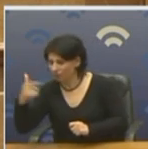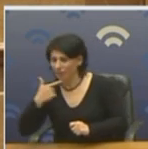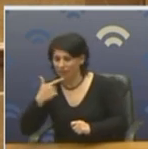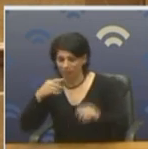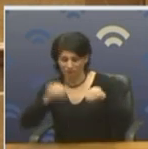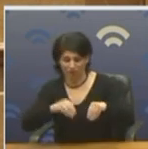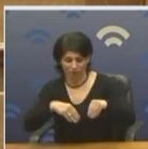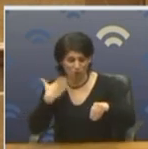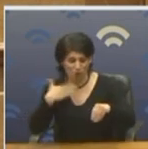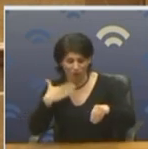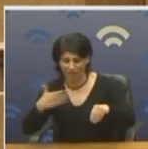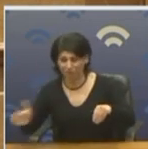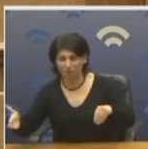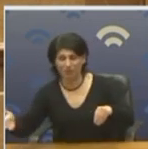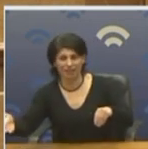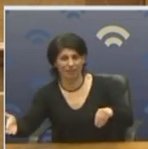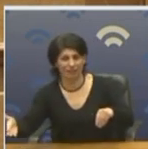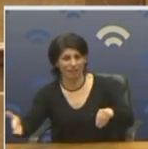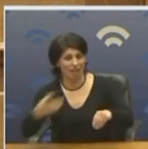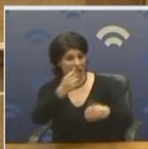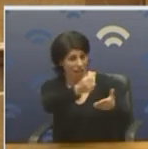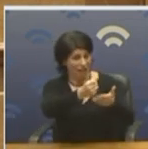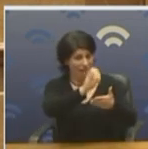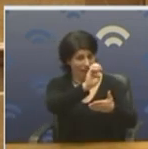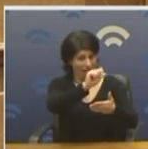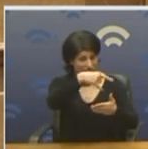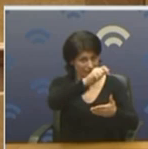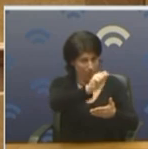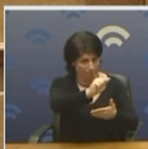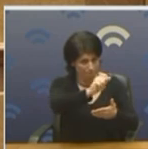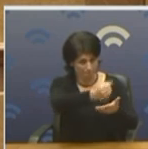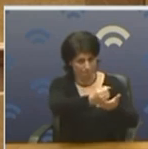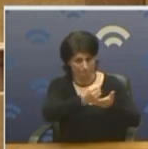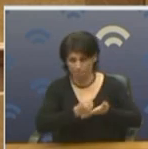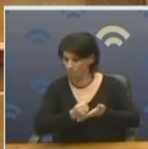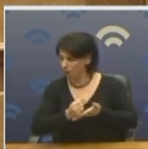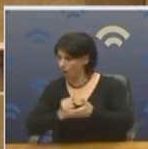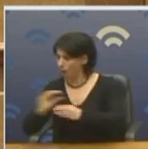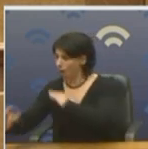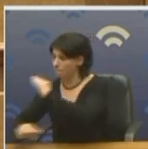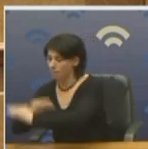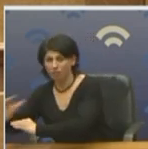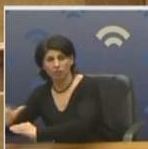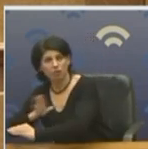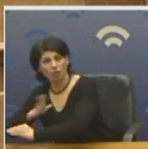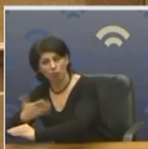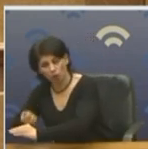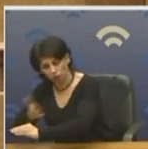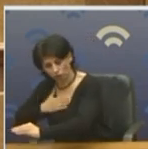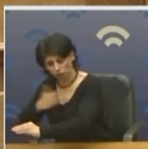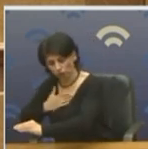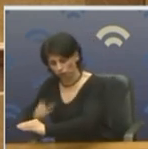ψάρι. Το ΕΣΠΑ είναι χρήματα, κύριε Υπουργέ, κύριε Σταϊκούρα, για να δοθούν σε επενδύσεις ανθρώπων που έχουν ίδια κεφάλαια